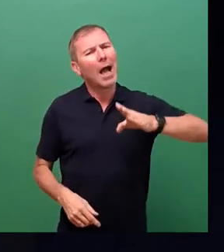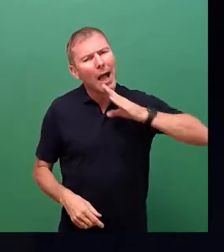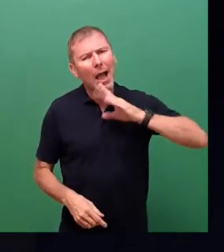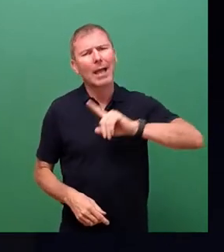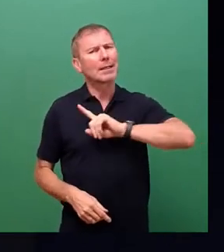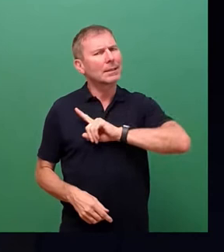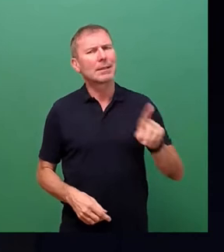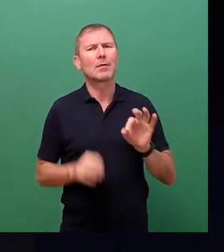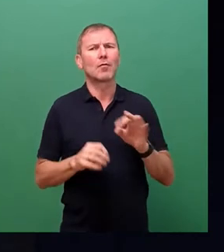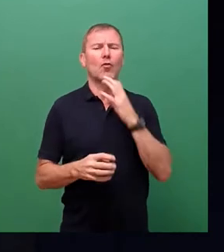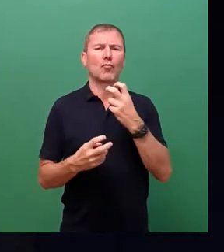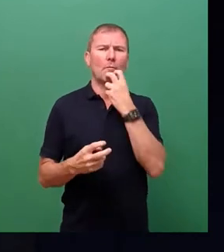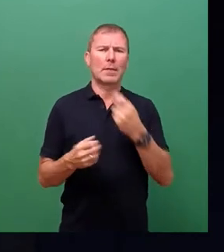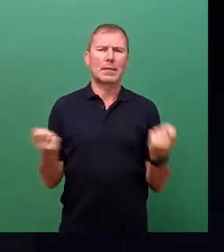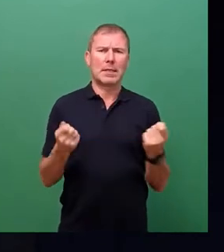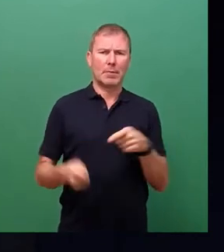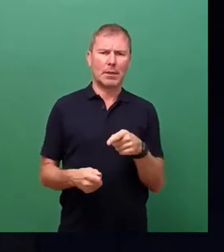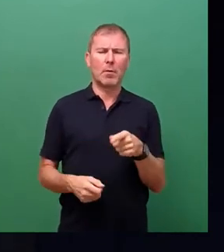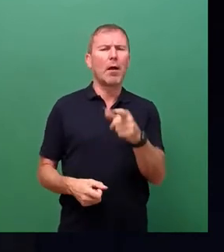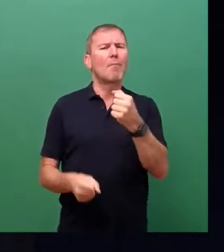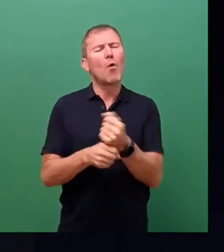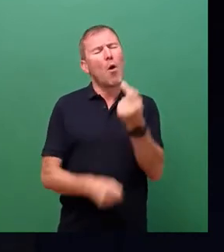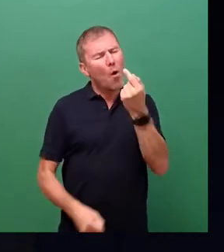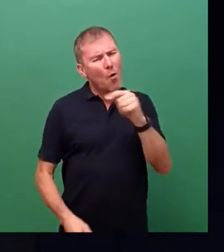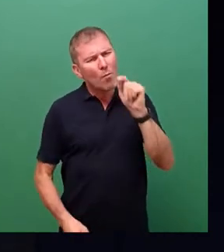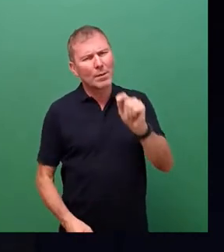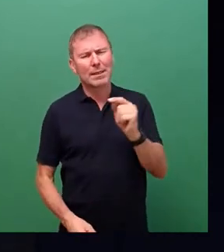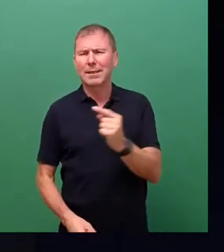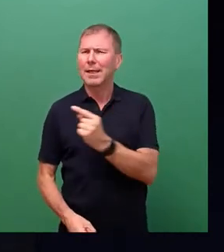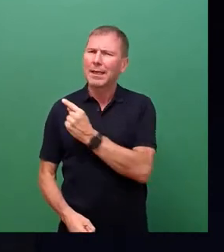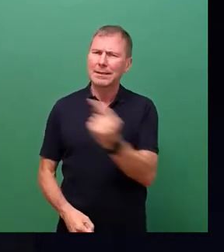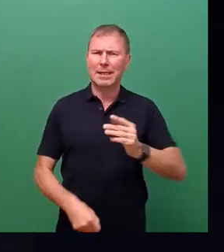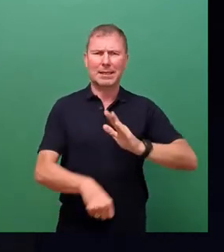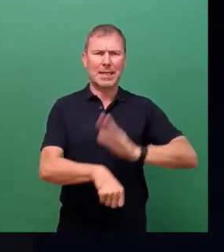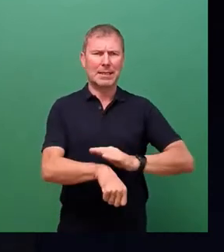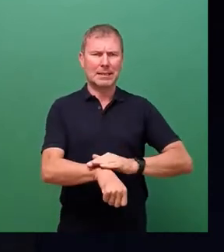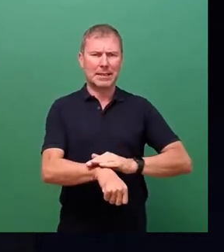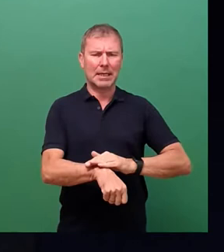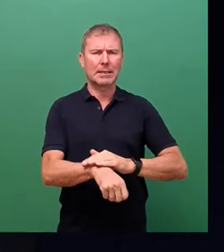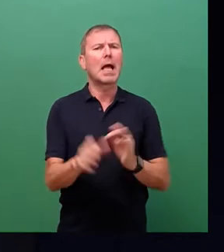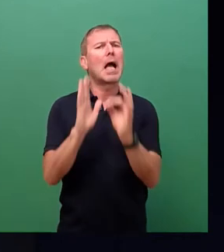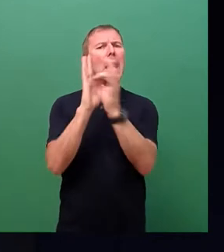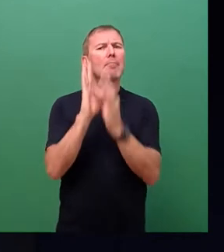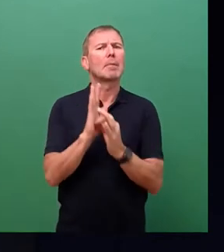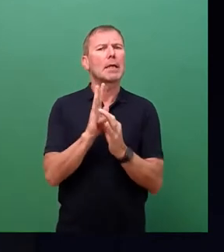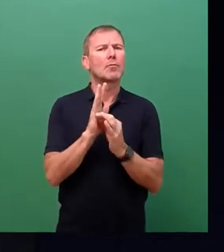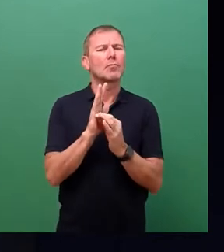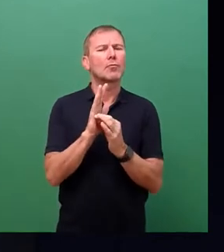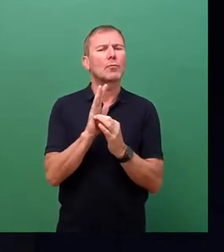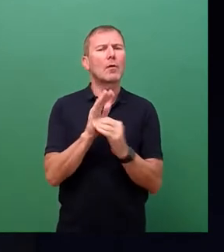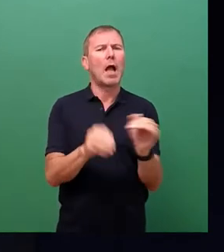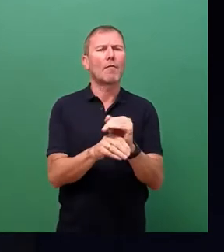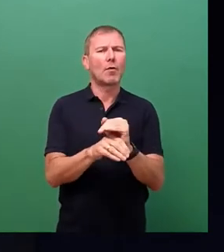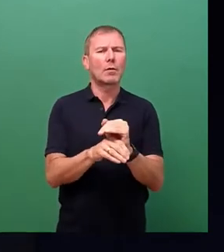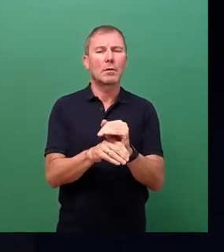Stromnetzes. Sie müssen unbedingt in jedem Augenblick die Bedingungen erfüllen, dass die gelieferte Energie